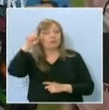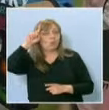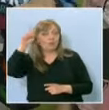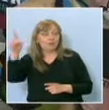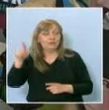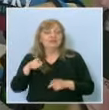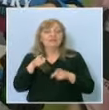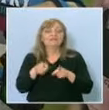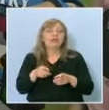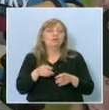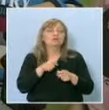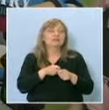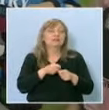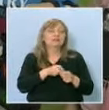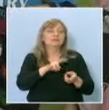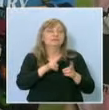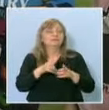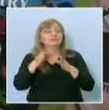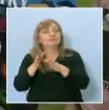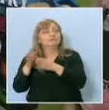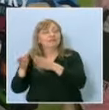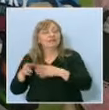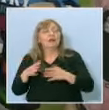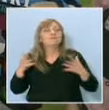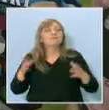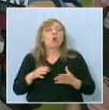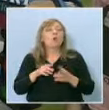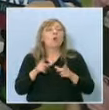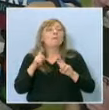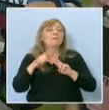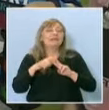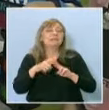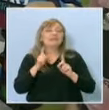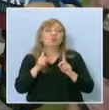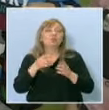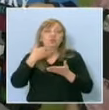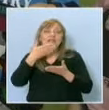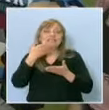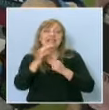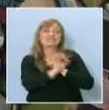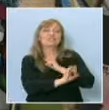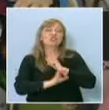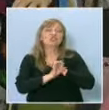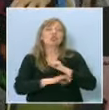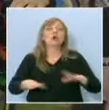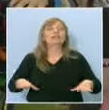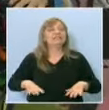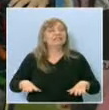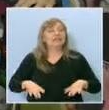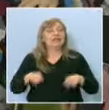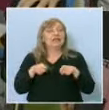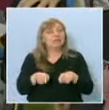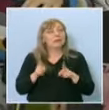са просторени много предмети, който разказват историята на града. Още к нега можем да